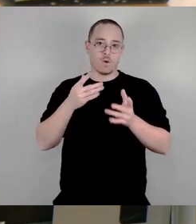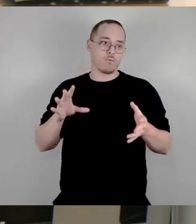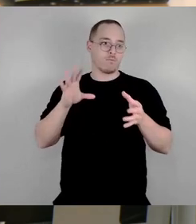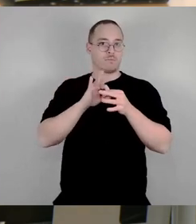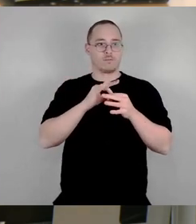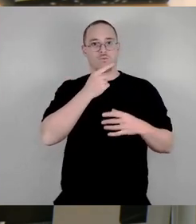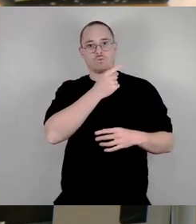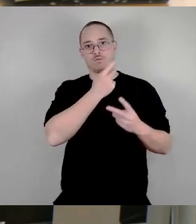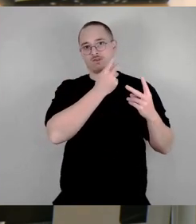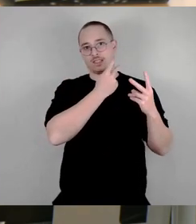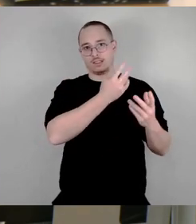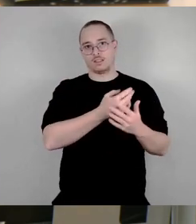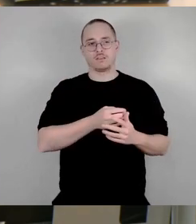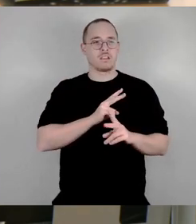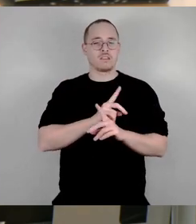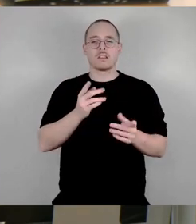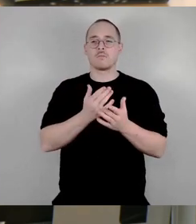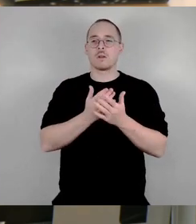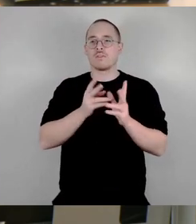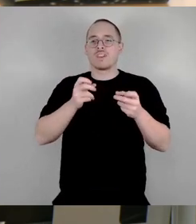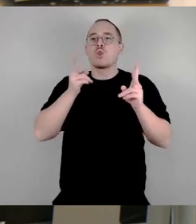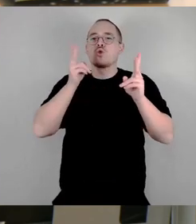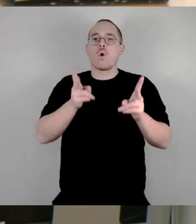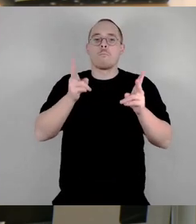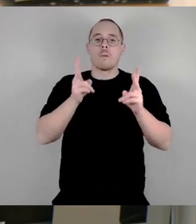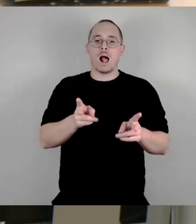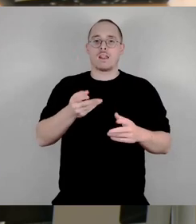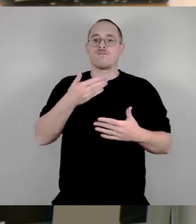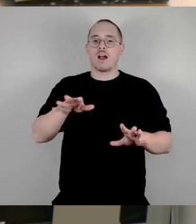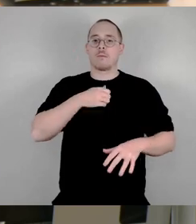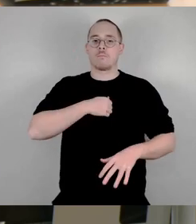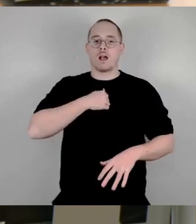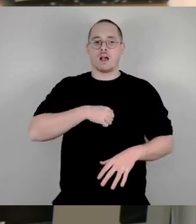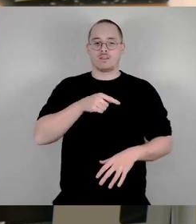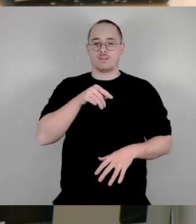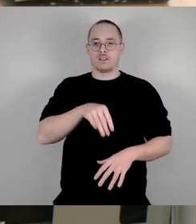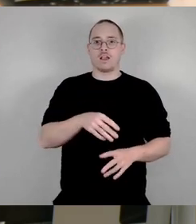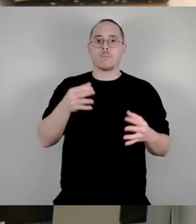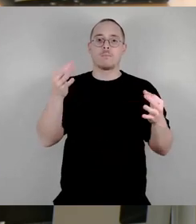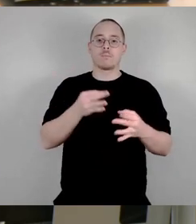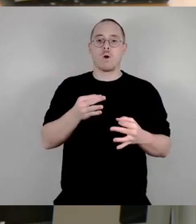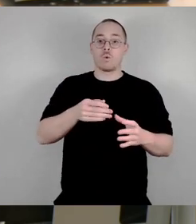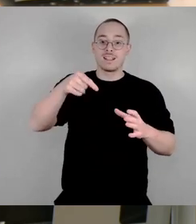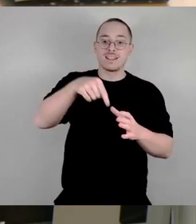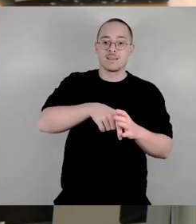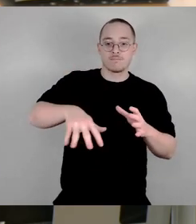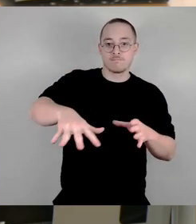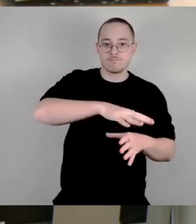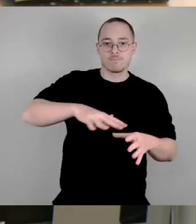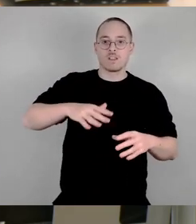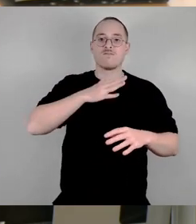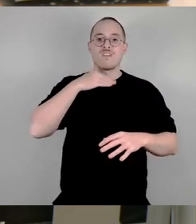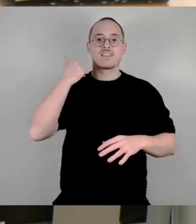klassischen Freibad zu tun, bei dem Sie Wasseraufbereitungsanlagen im Betrieb haben, sondern eben mit